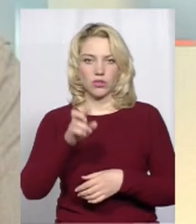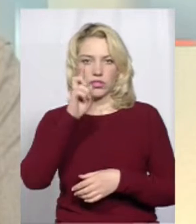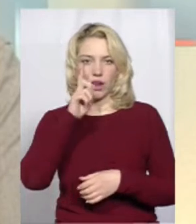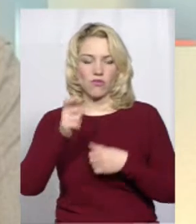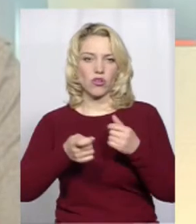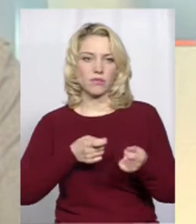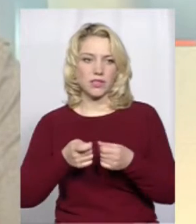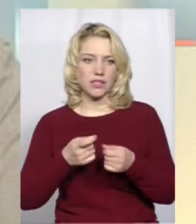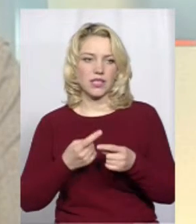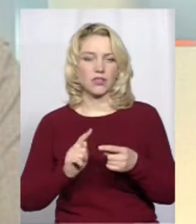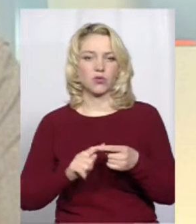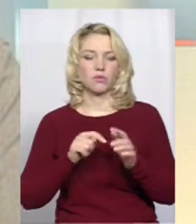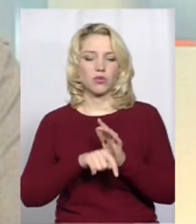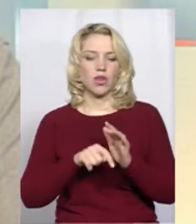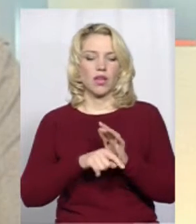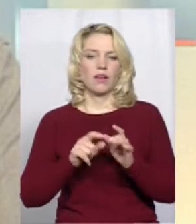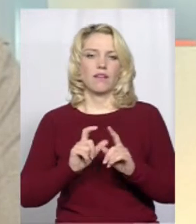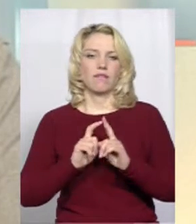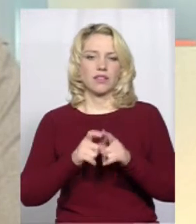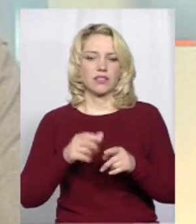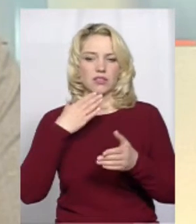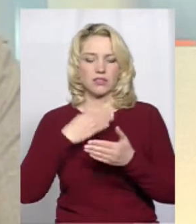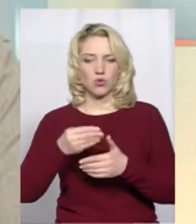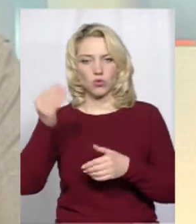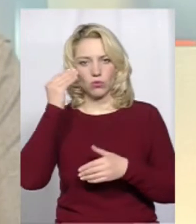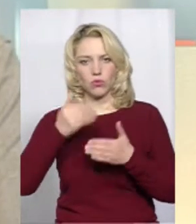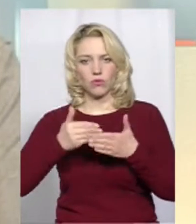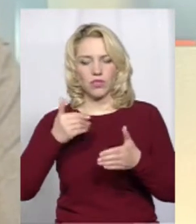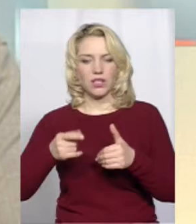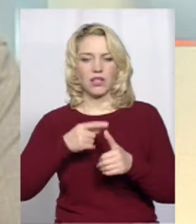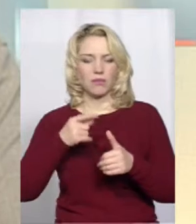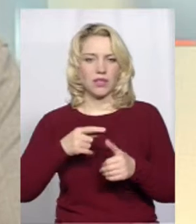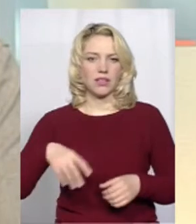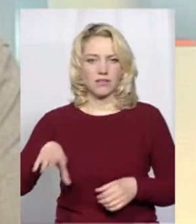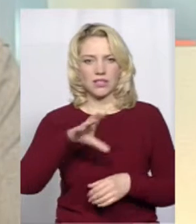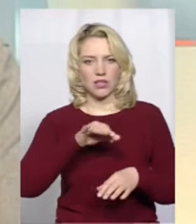адміністрації, тобто висловити свою думку від імені громади.